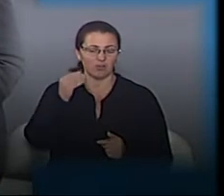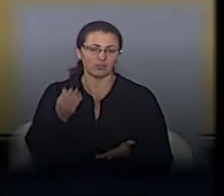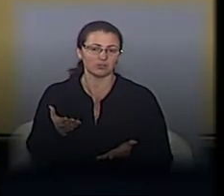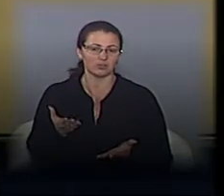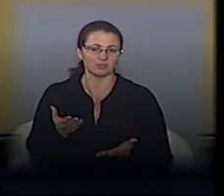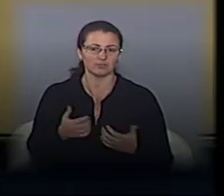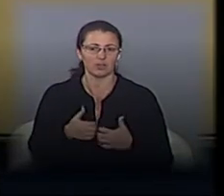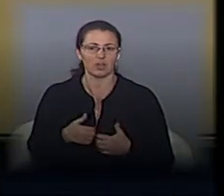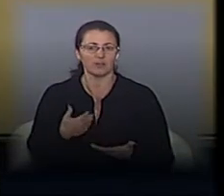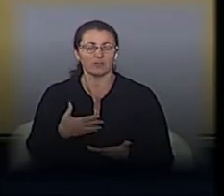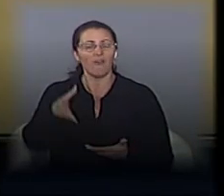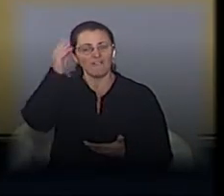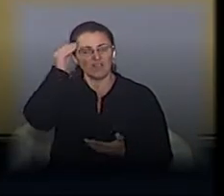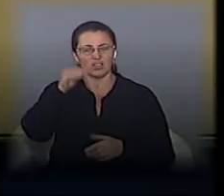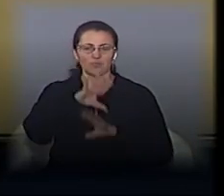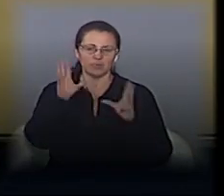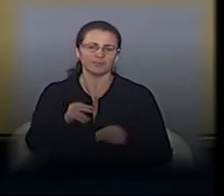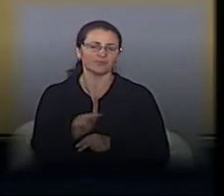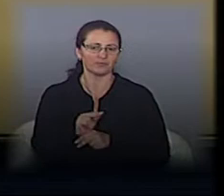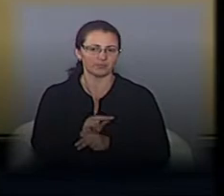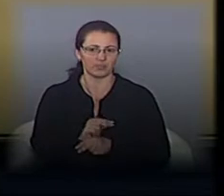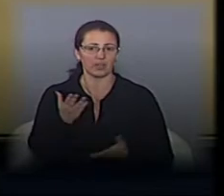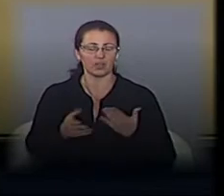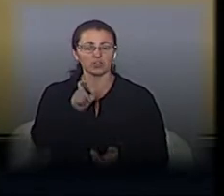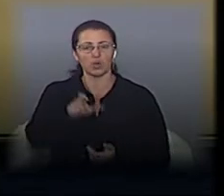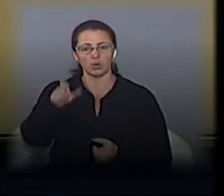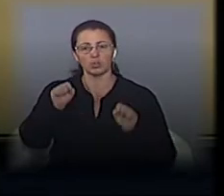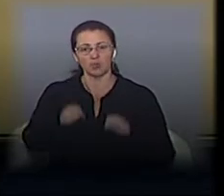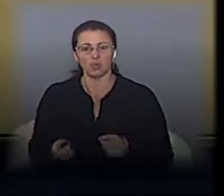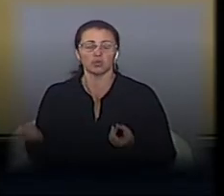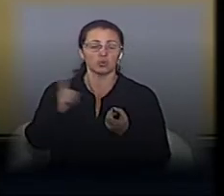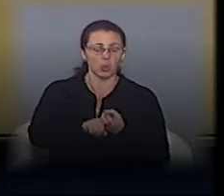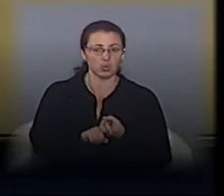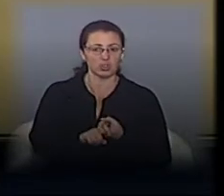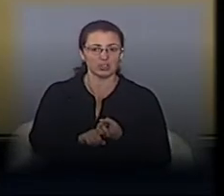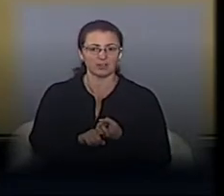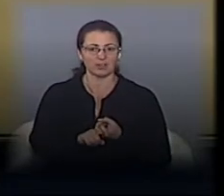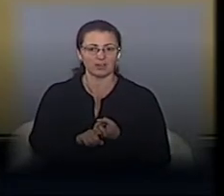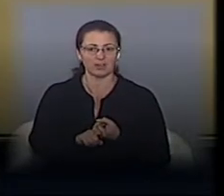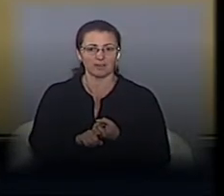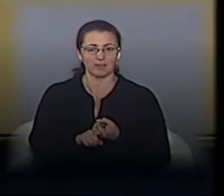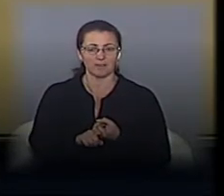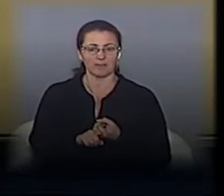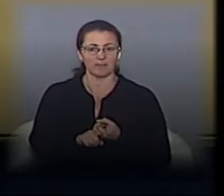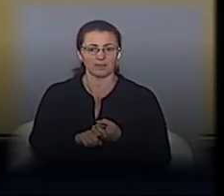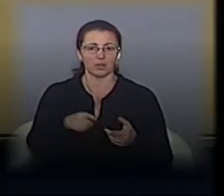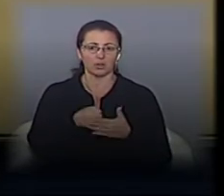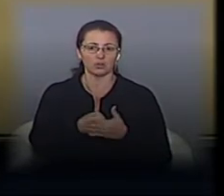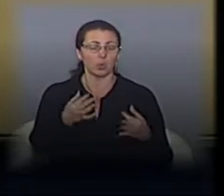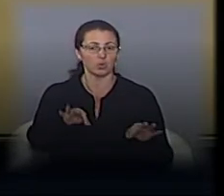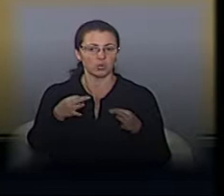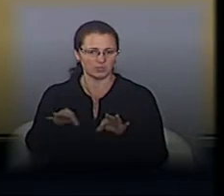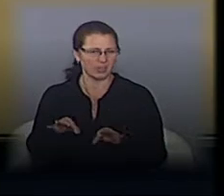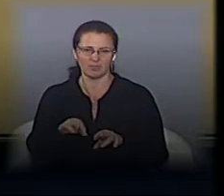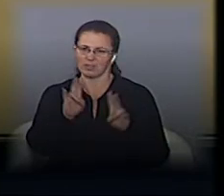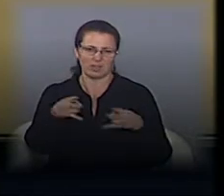моменту всі відремонтувати. Проте, звичайно, якщо мешканці можуть долучитися і мають бажання долучитися, ну, як таких якихось дозволів їм брати